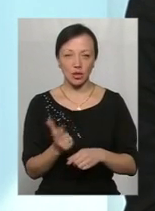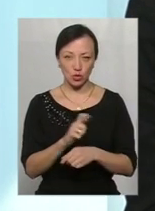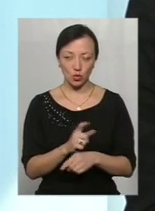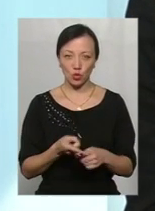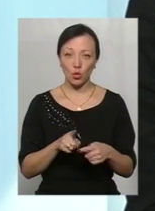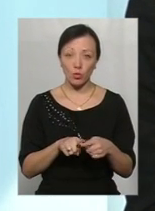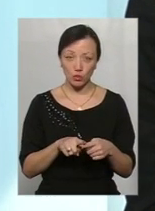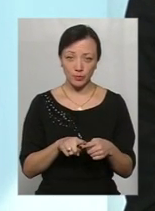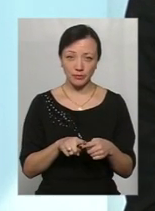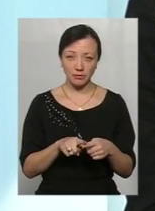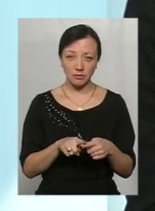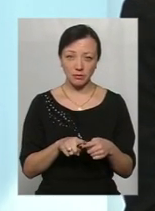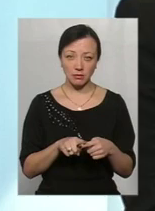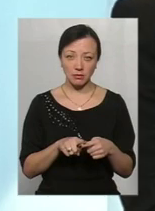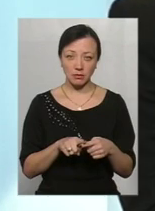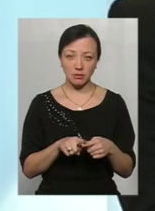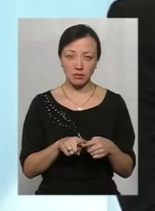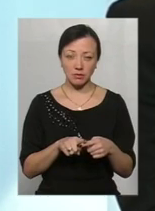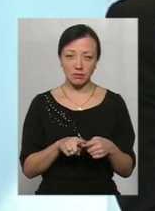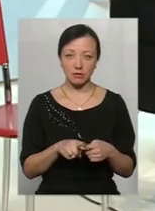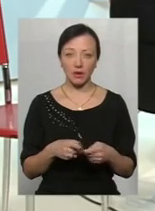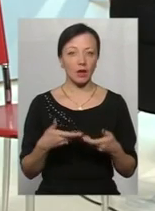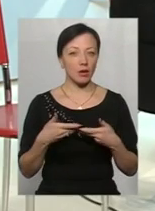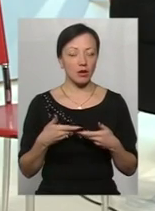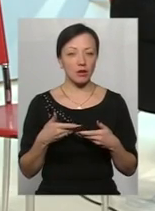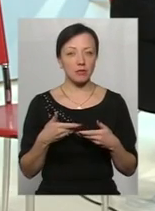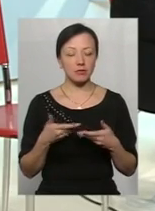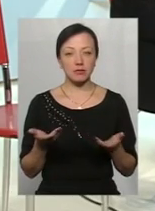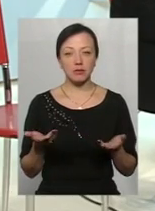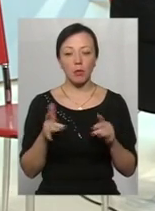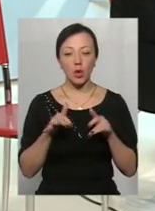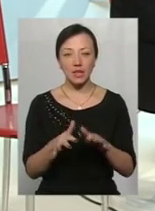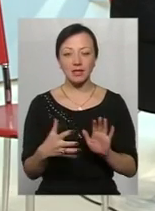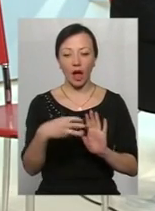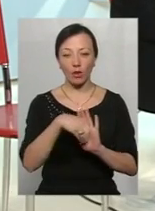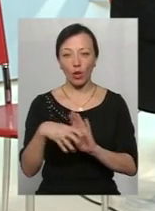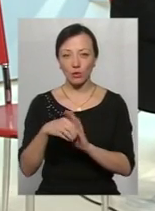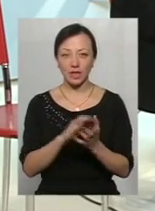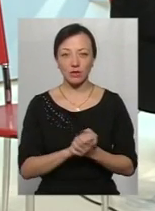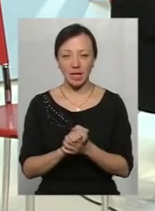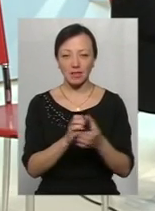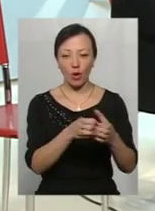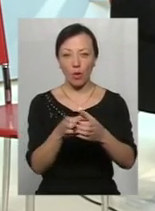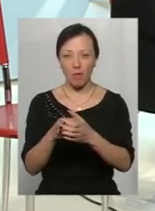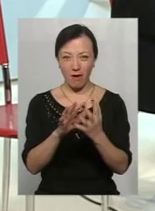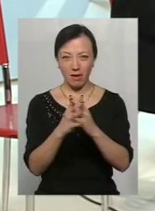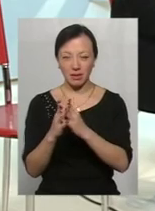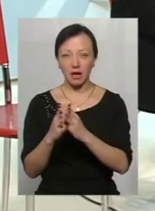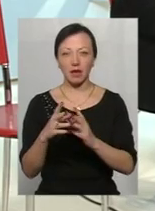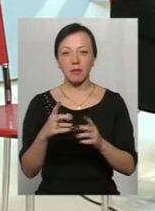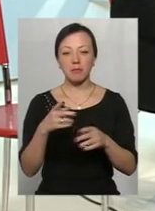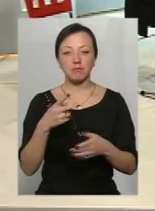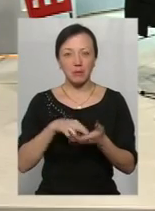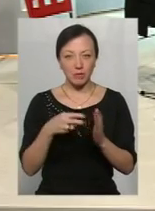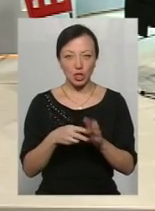ми, оскільки процес долучення до асоціації громад передбачає рішення сесії ради,